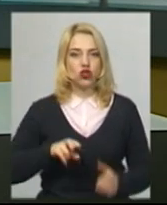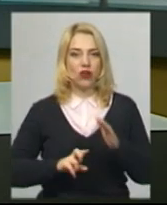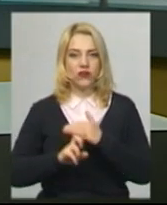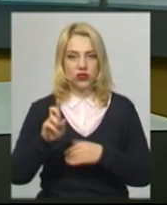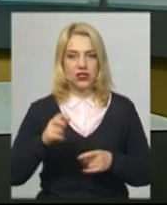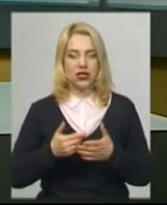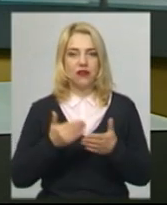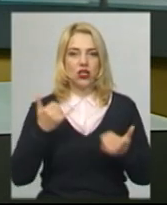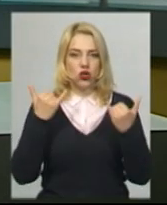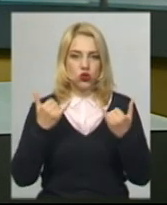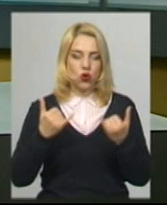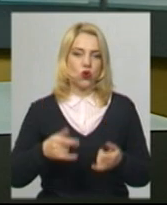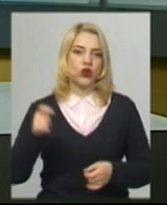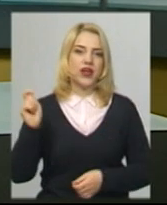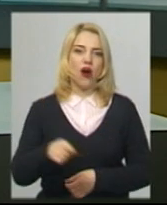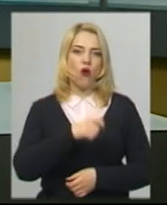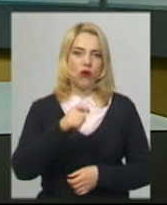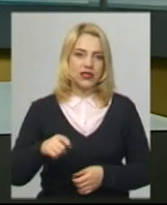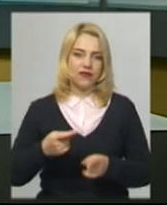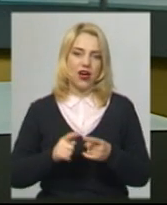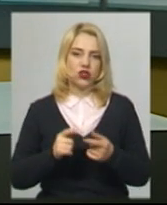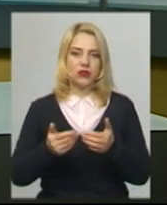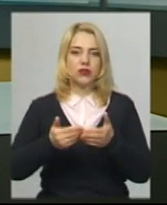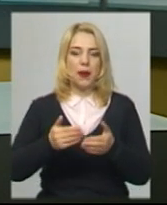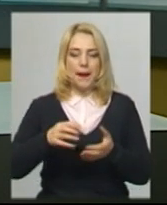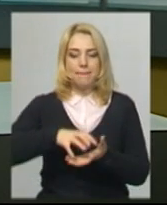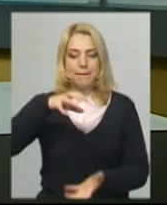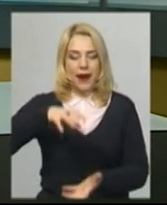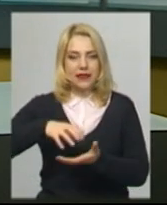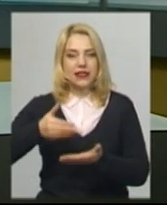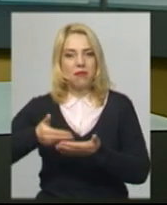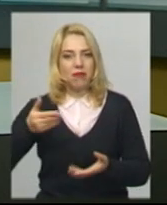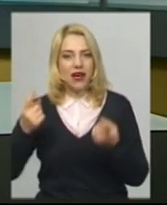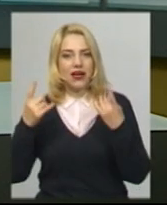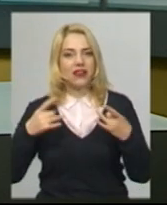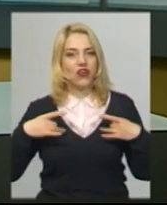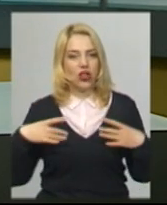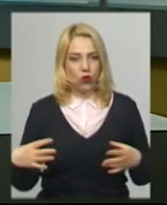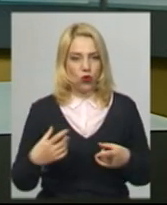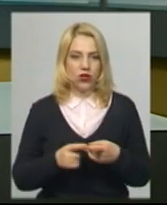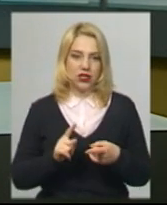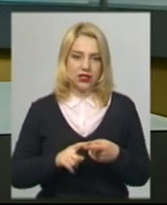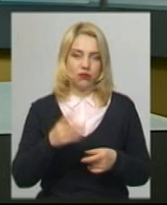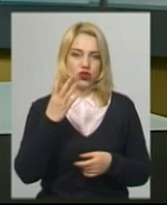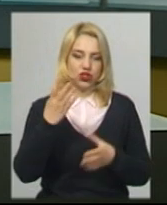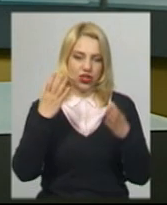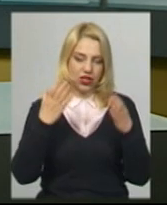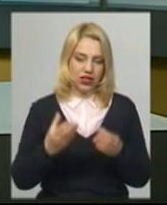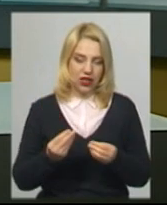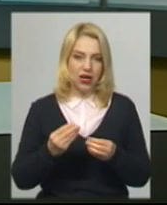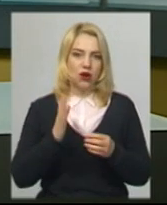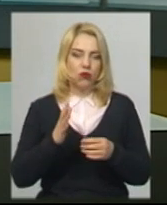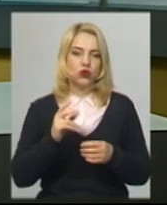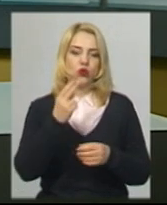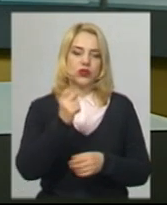від сьогодні освячують Паски перед Світлим Христовим Воскресінням. Освячення триватиме 4 дні у виробничих цехах підприємств і